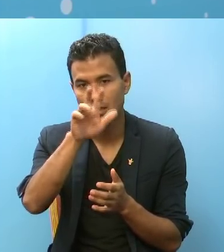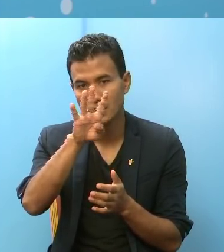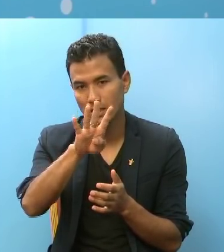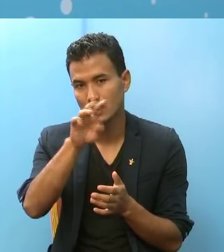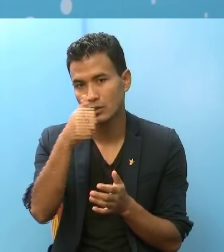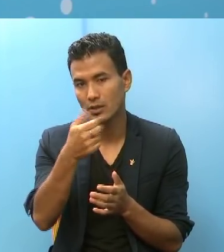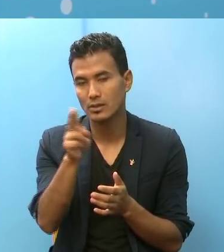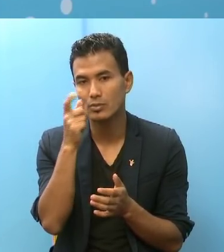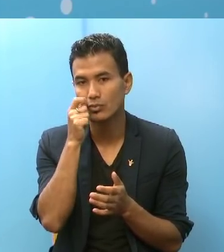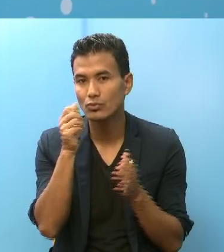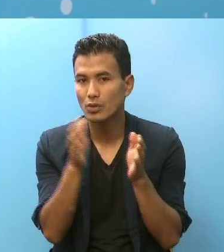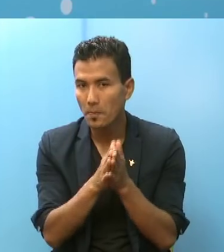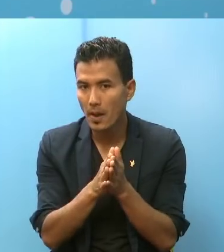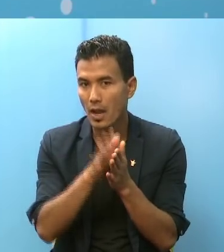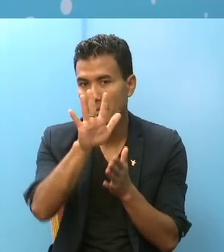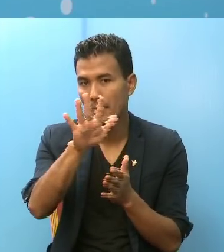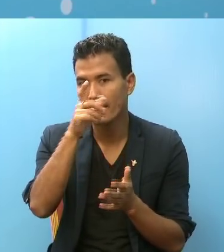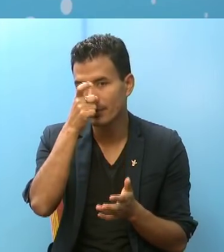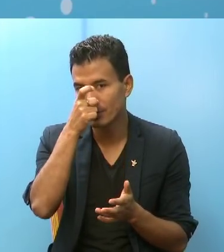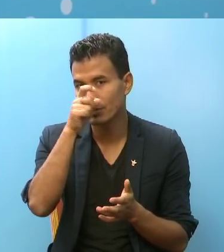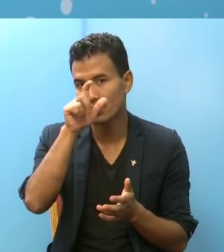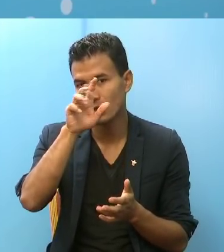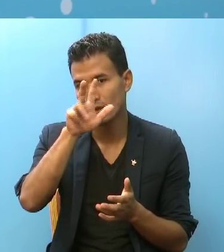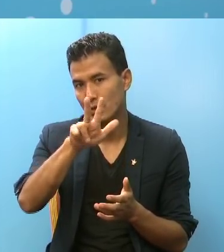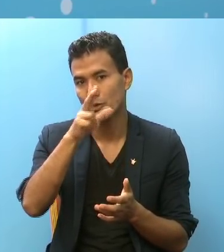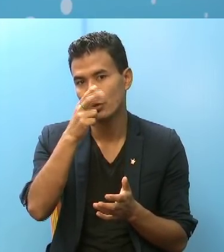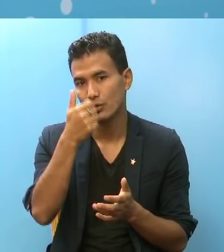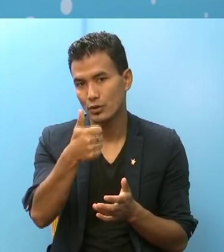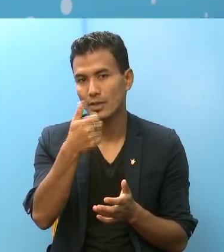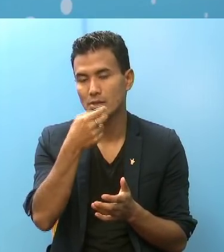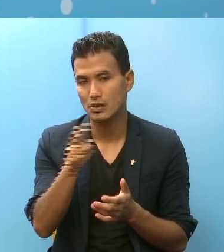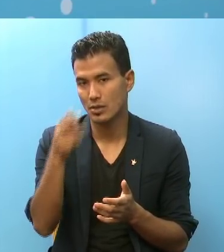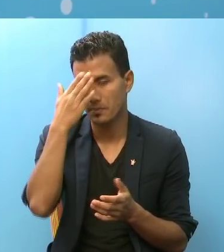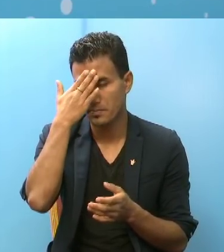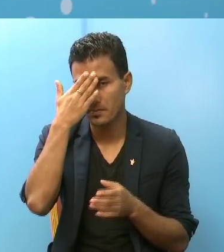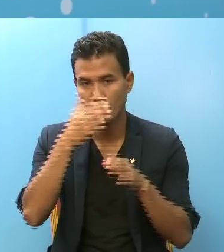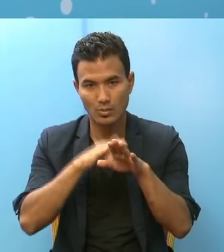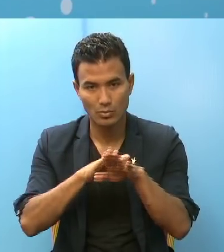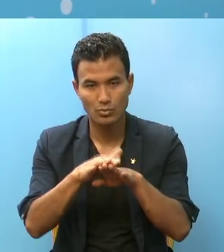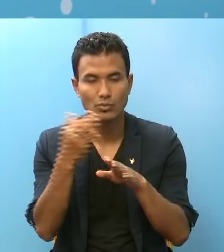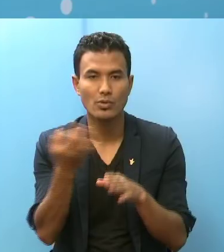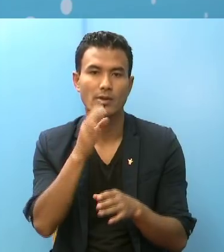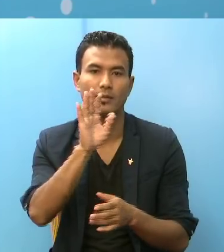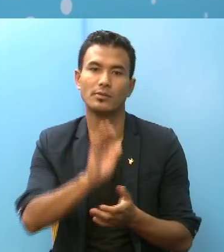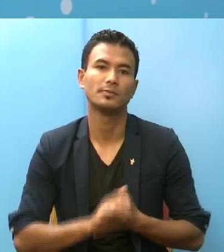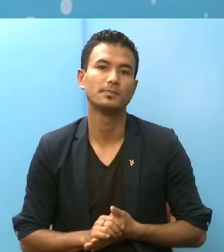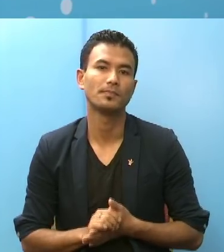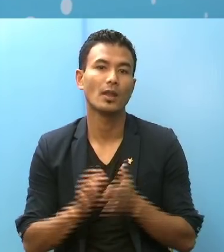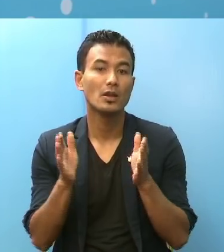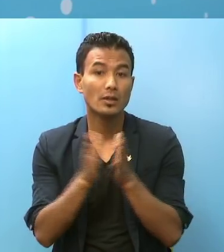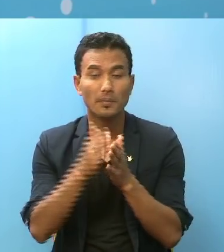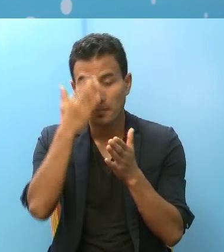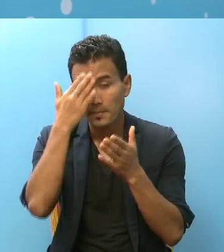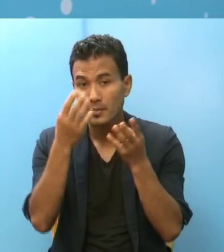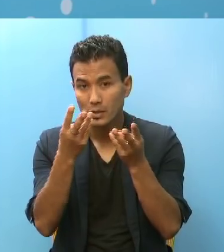जना पुरुषगरी जंना 586 जना संक्रमीत हुनों च्क जम्मा